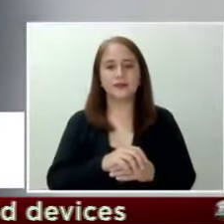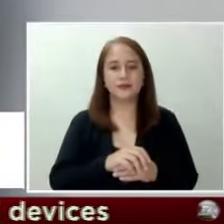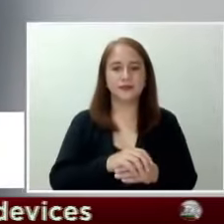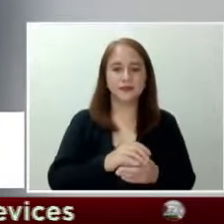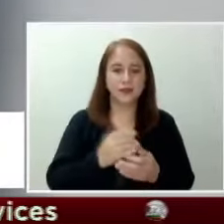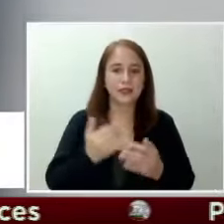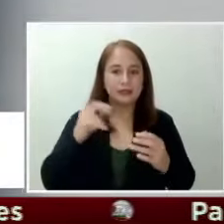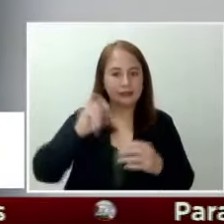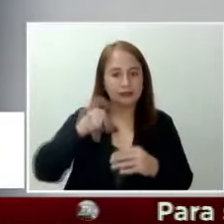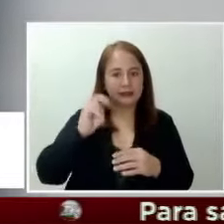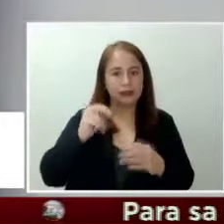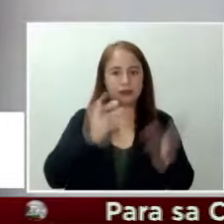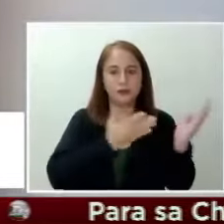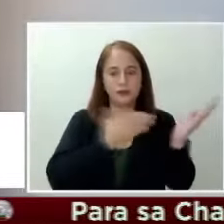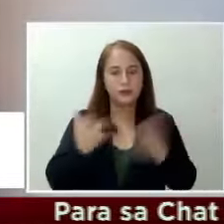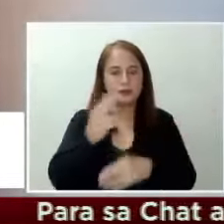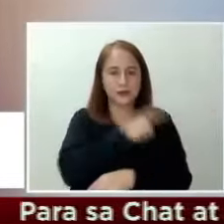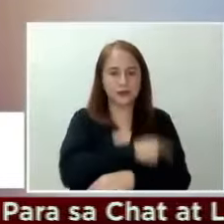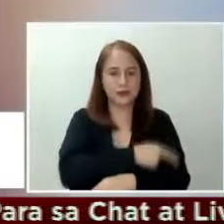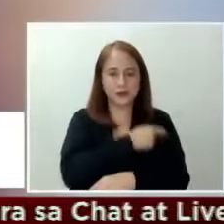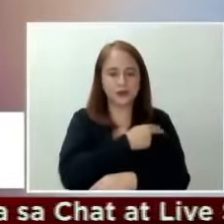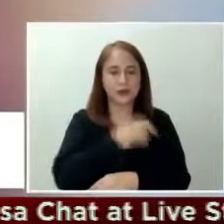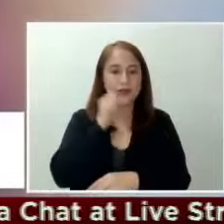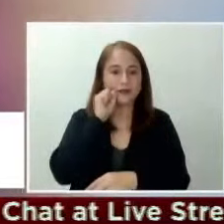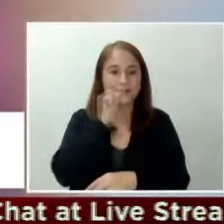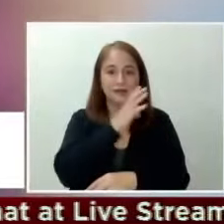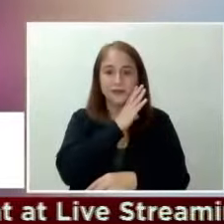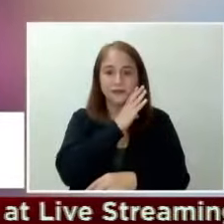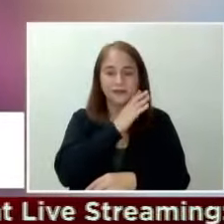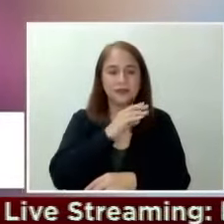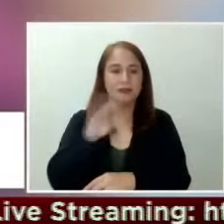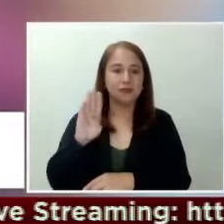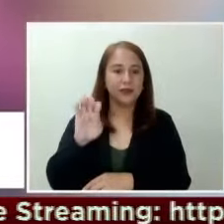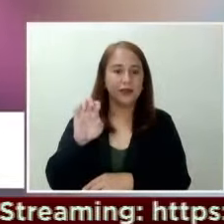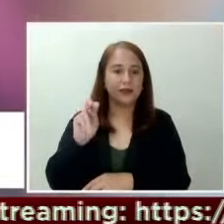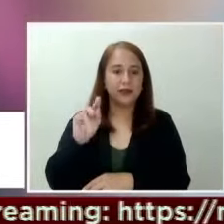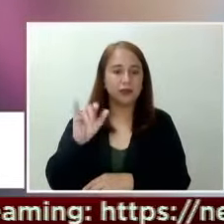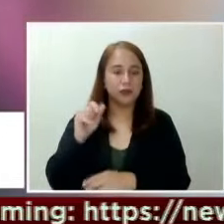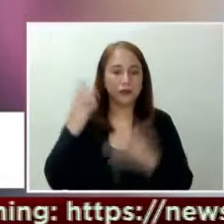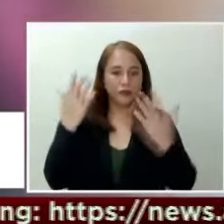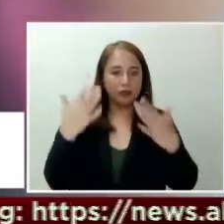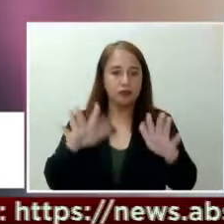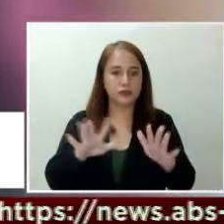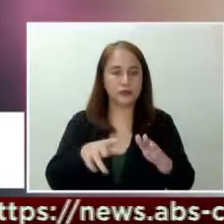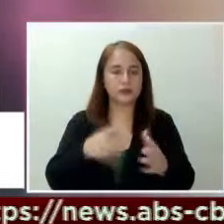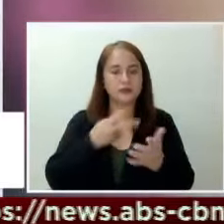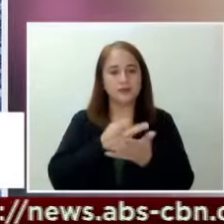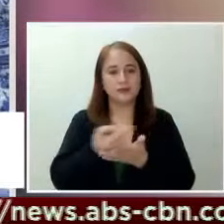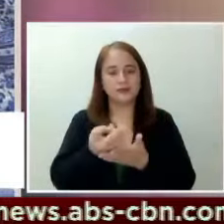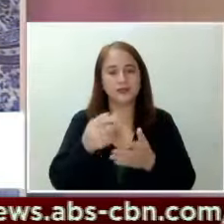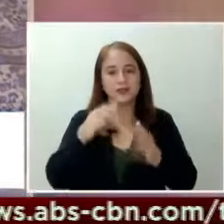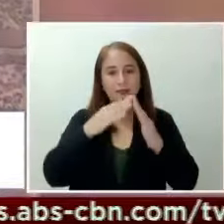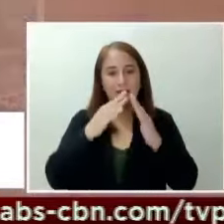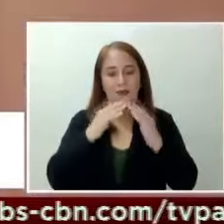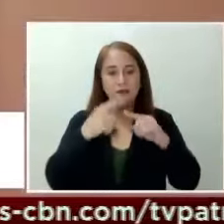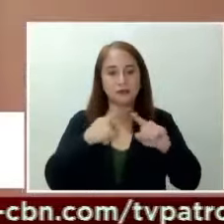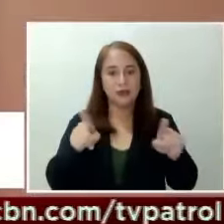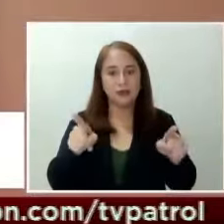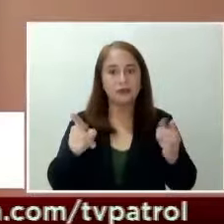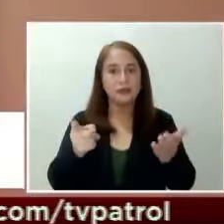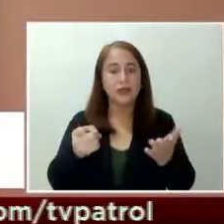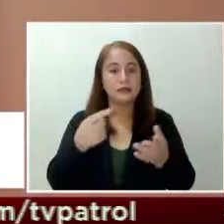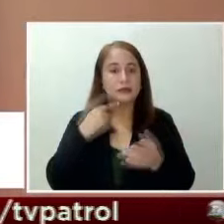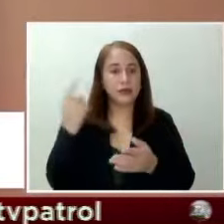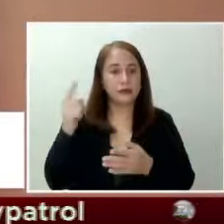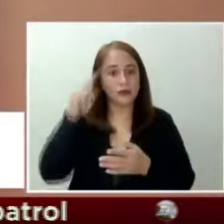Kinailangang dalhin sa ospital ang senior citizen na si Mang Benito matapos madula sa bahay. Pero ayon sa anak na